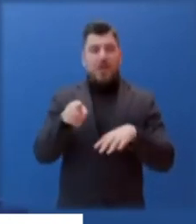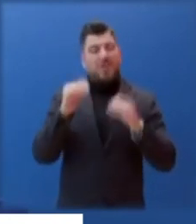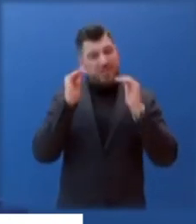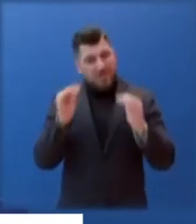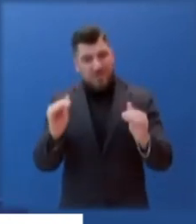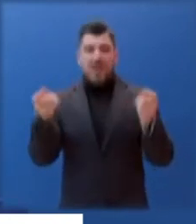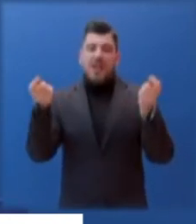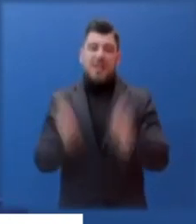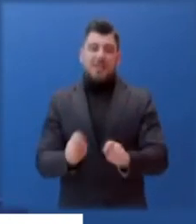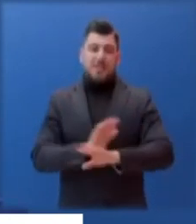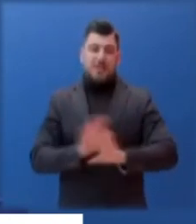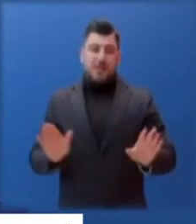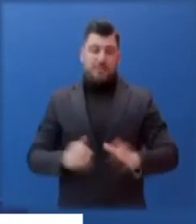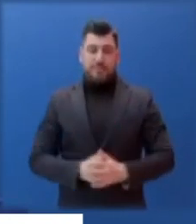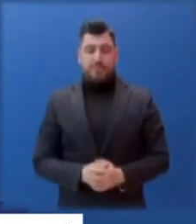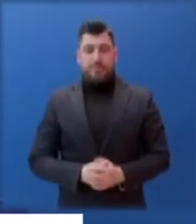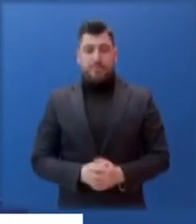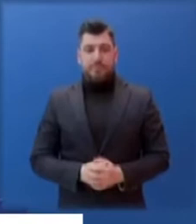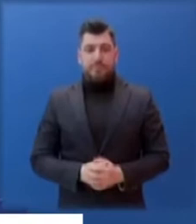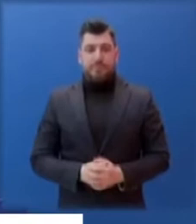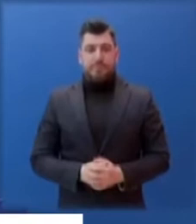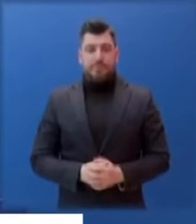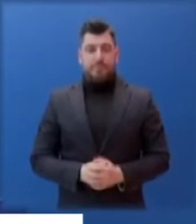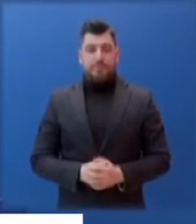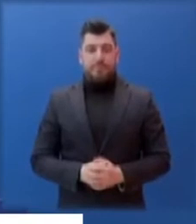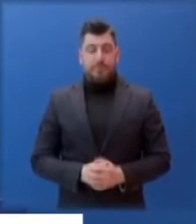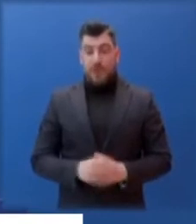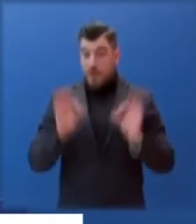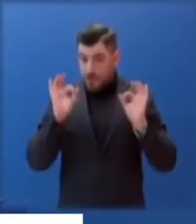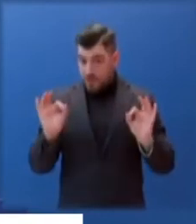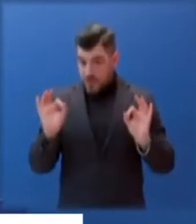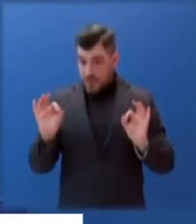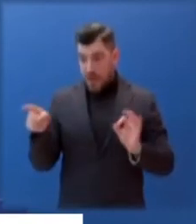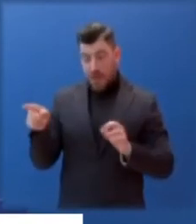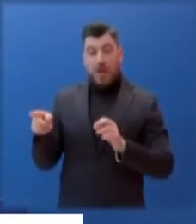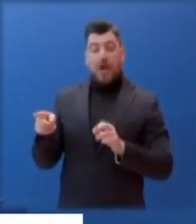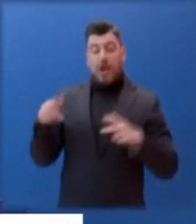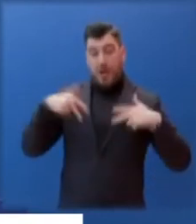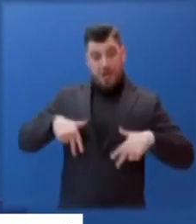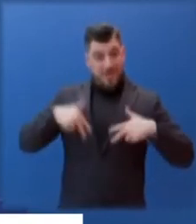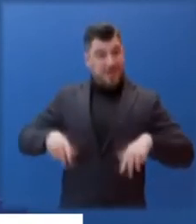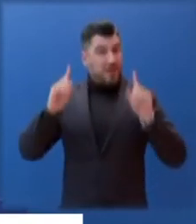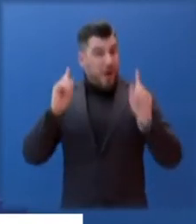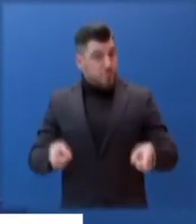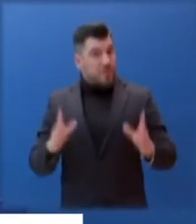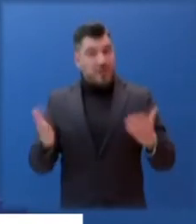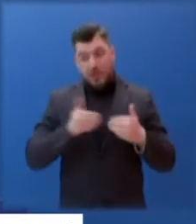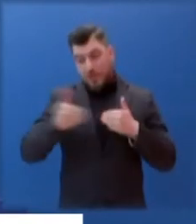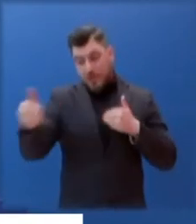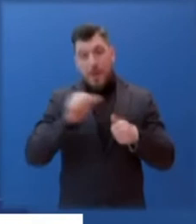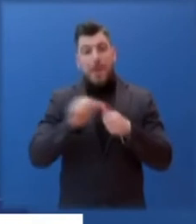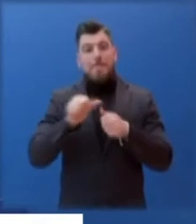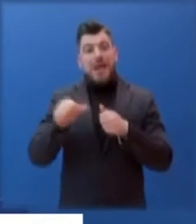πραγματικά ταλαιπωρημένων περιοχών. Είναι ωστόσο δεδομένη η απόφαση της κυβέρνησης να συνεχίσει και τον Απρίλιο τη